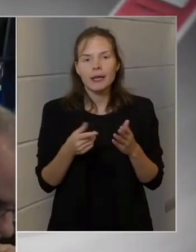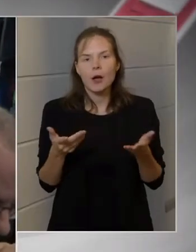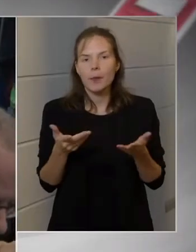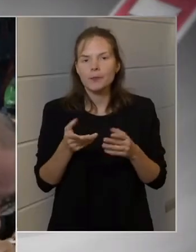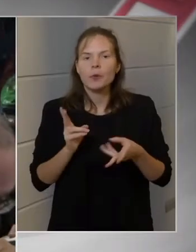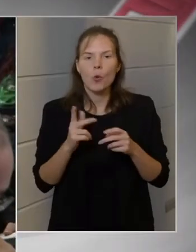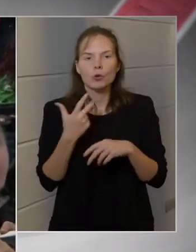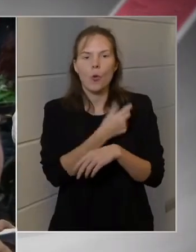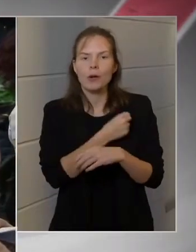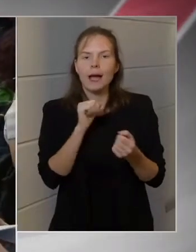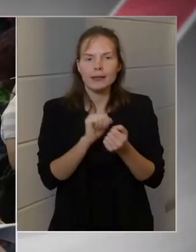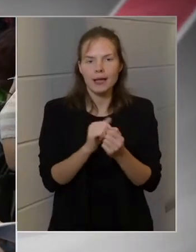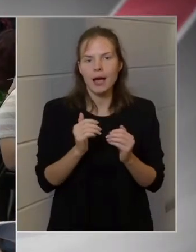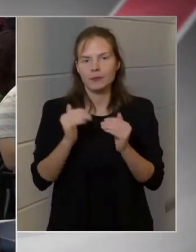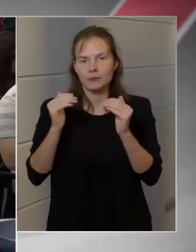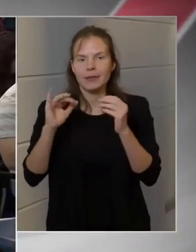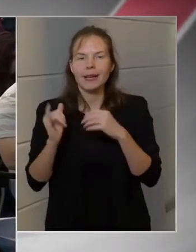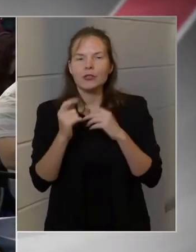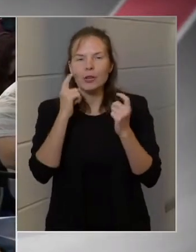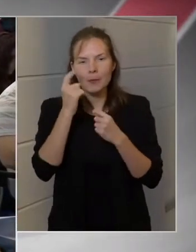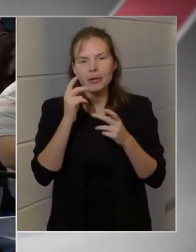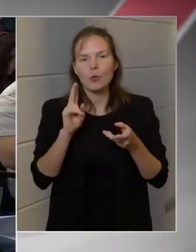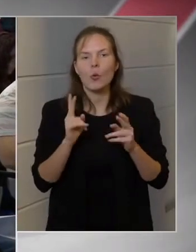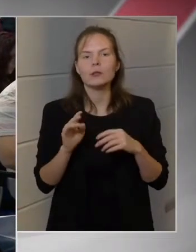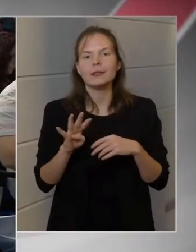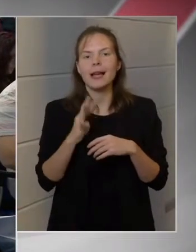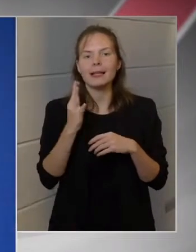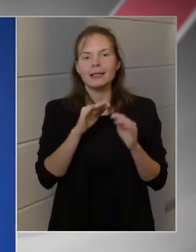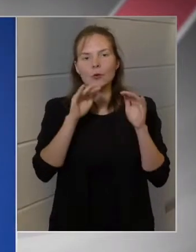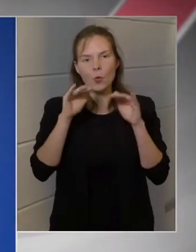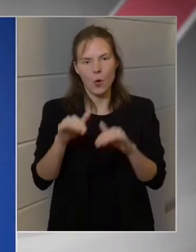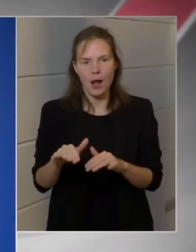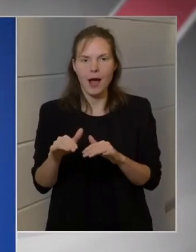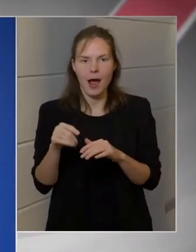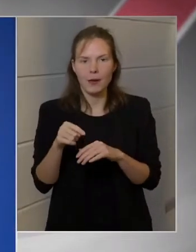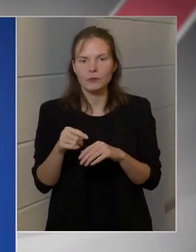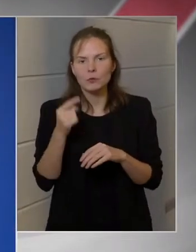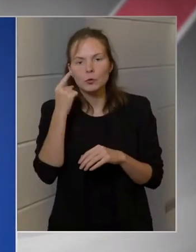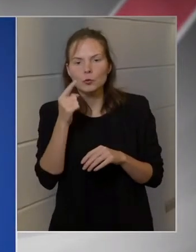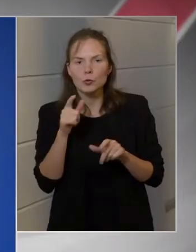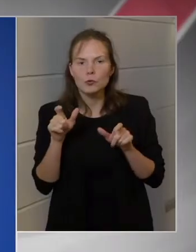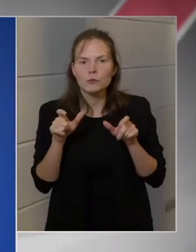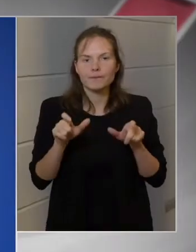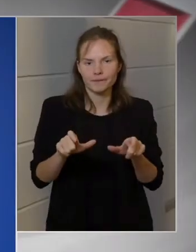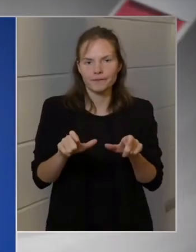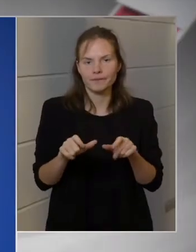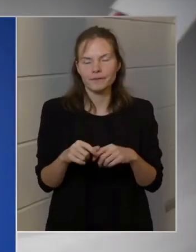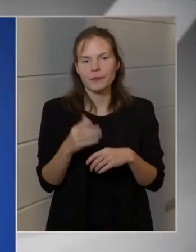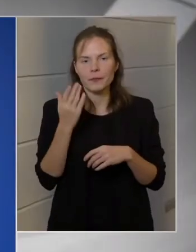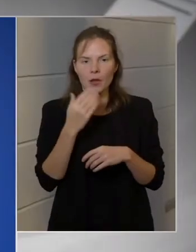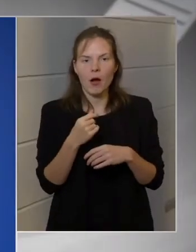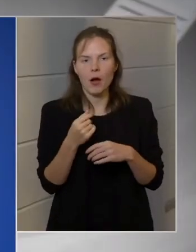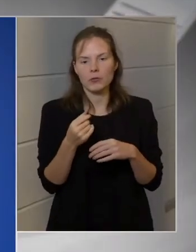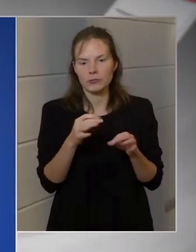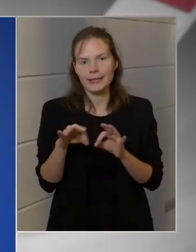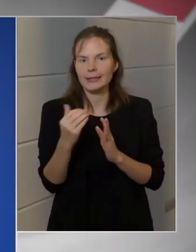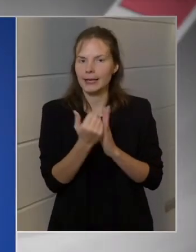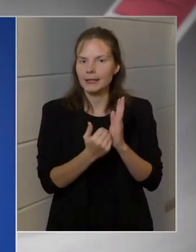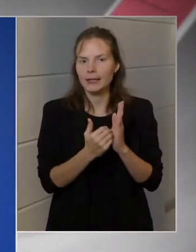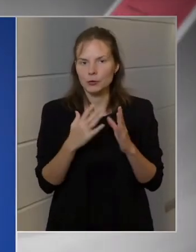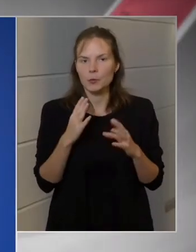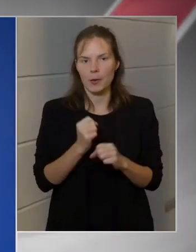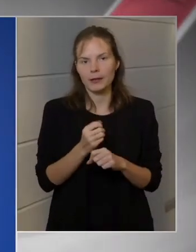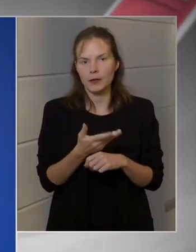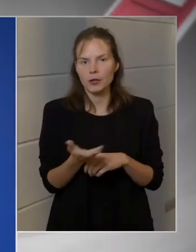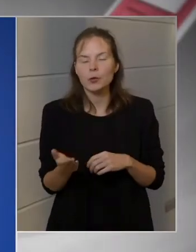reméljük, hogy a negyedik hullám fékezhető ezeknek az intézkedéseknek a bevezetése és betartása esetén. A